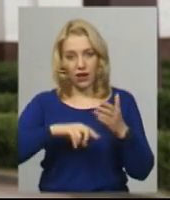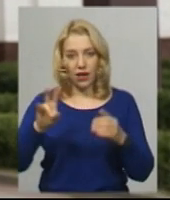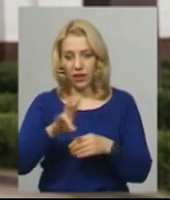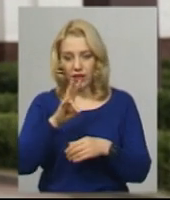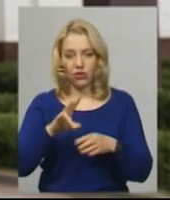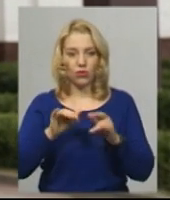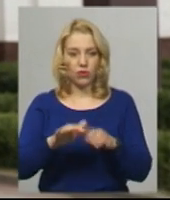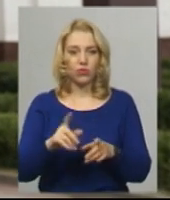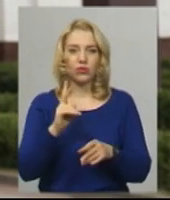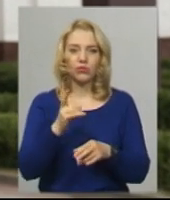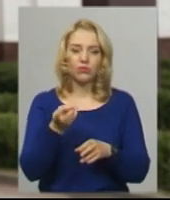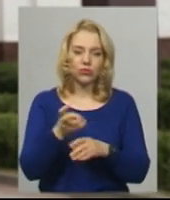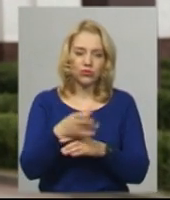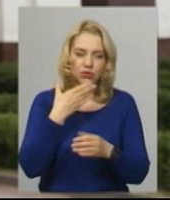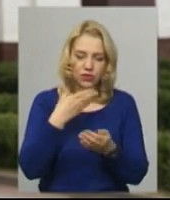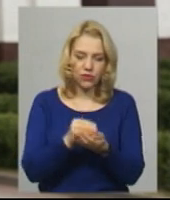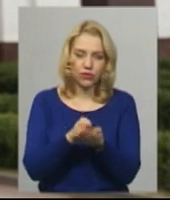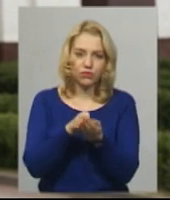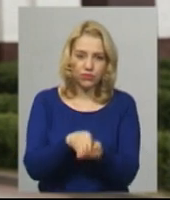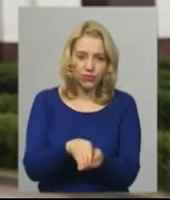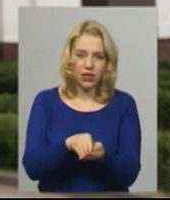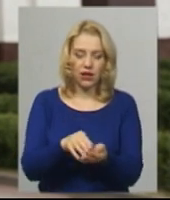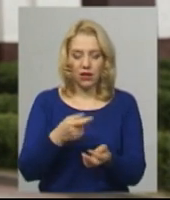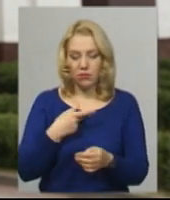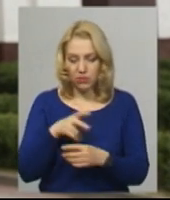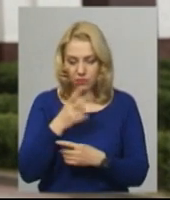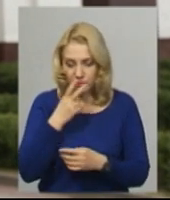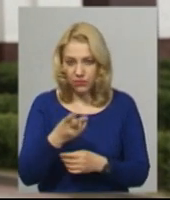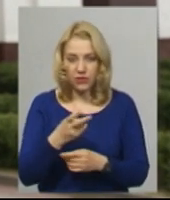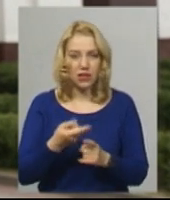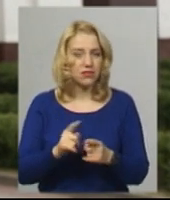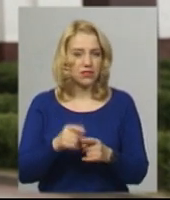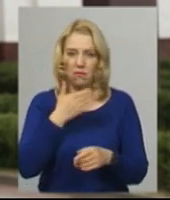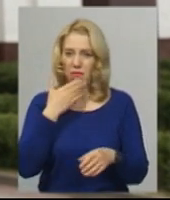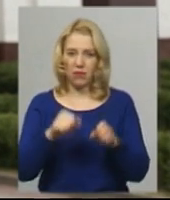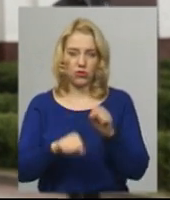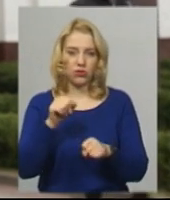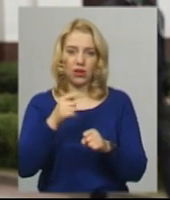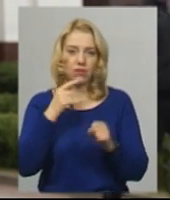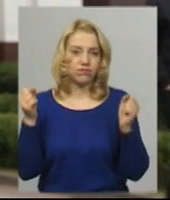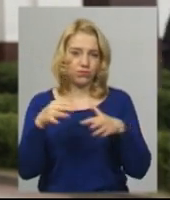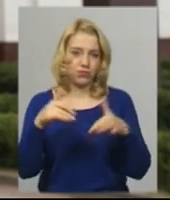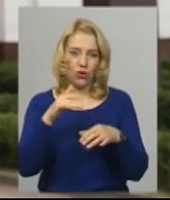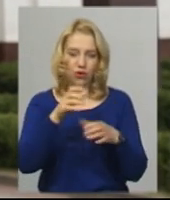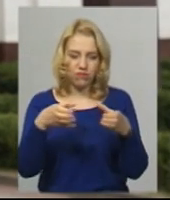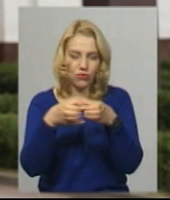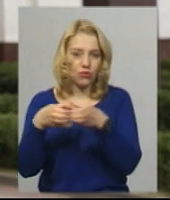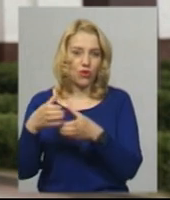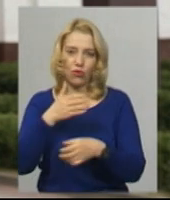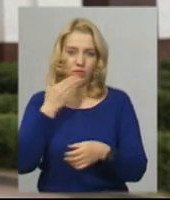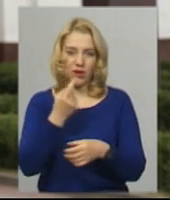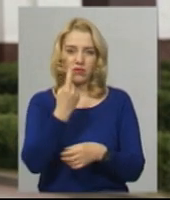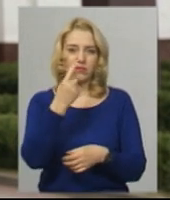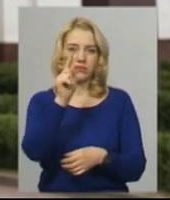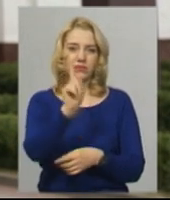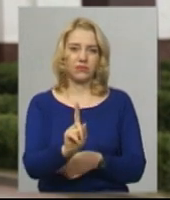надгробниці, до свого покійного чоловіка, то ми це не вважали за порушення. І коли це не було скупчення людей. Жодних протоколів не складали, саме тому,